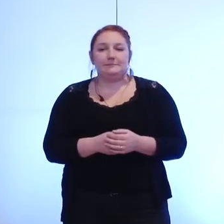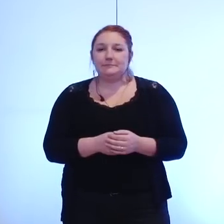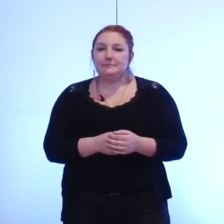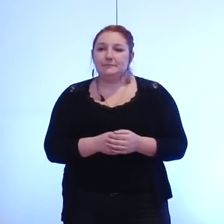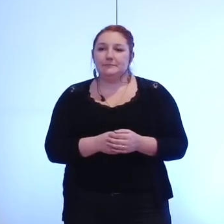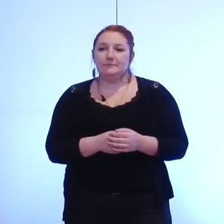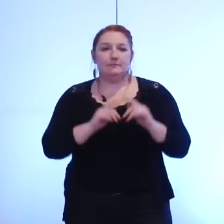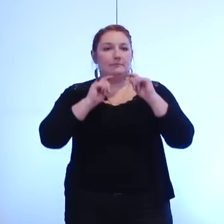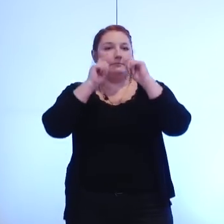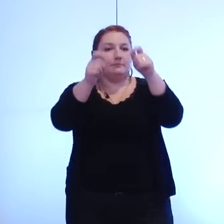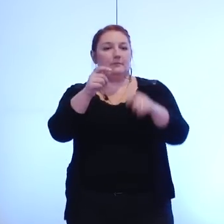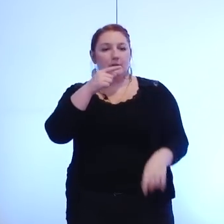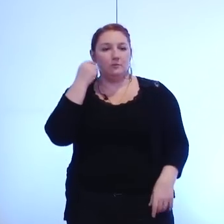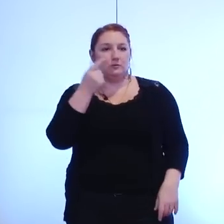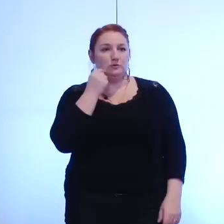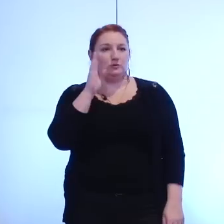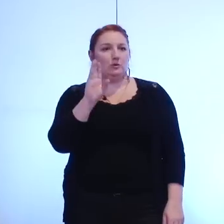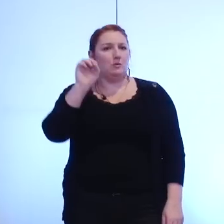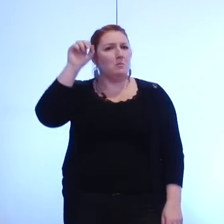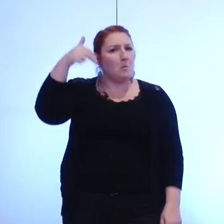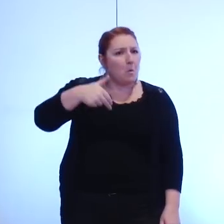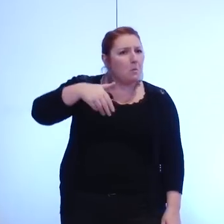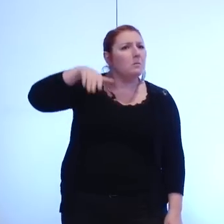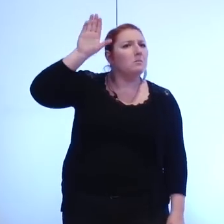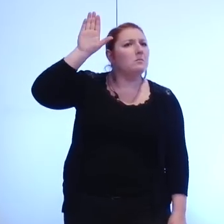je passe la parole à monsieur Bron je crois qu'il avait demandé